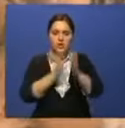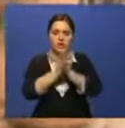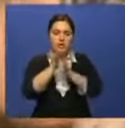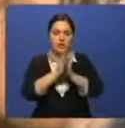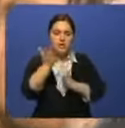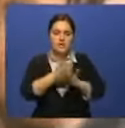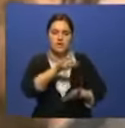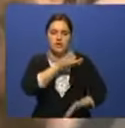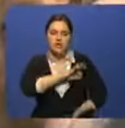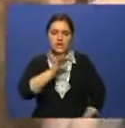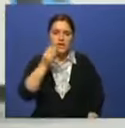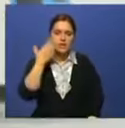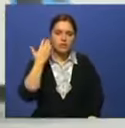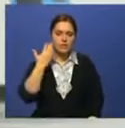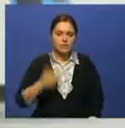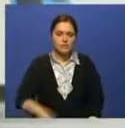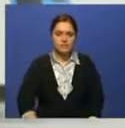очень выгодно, говорят коневоды.